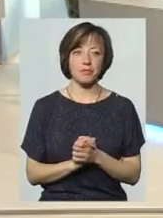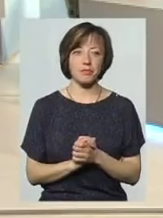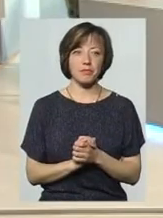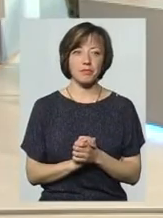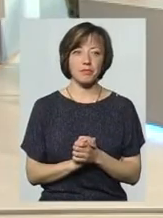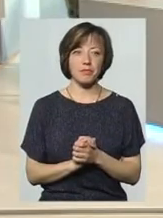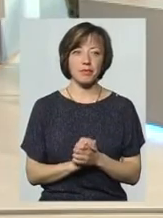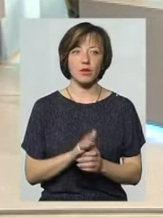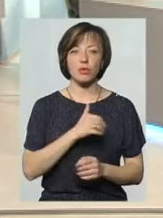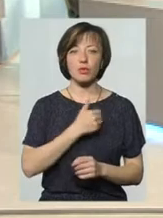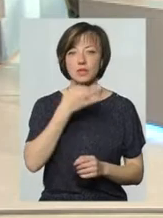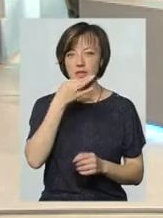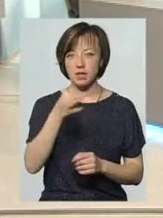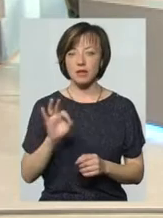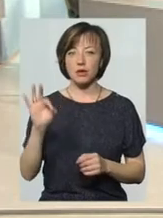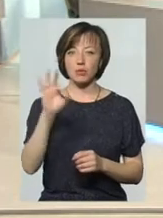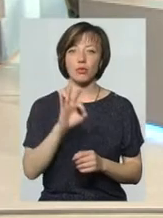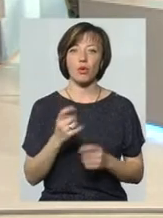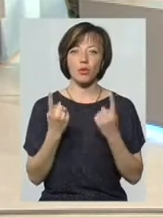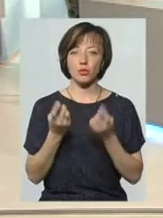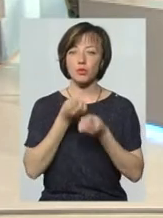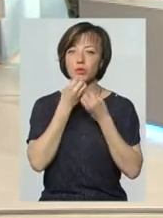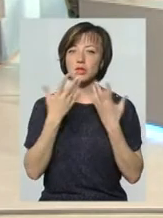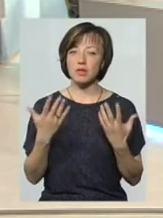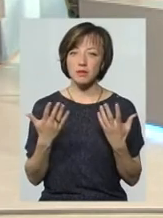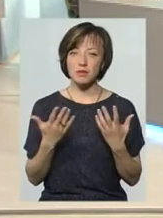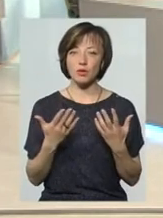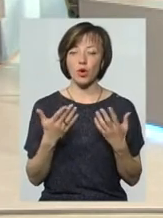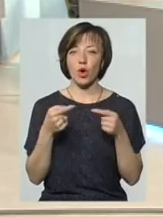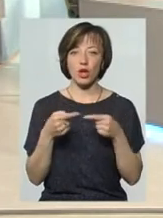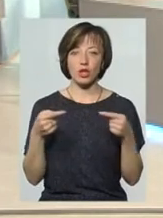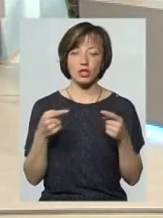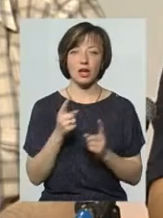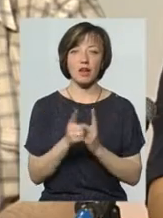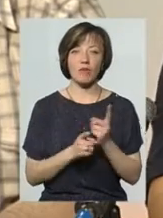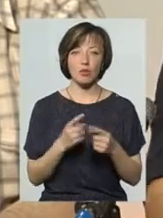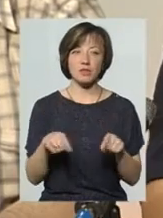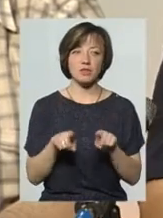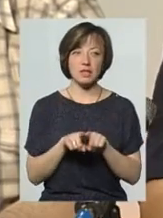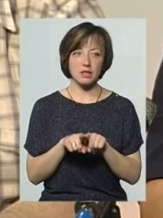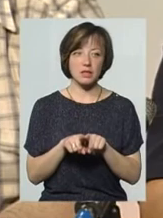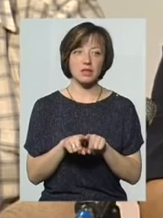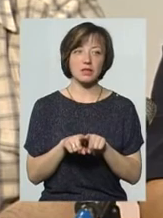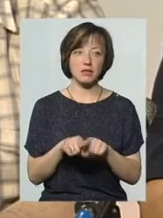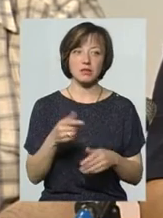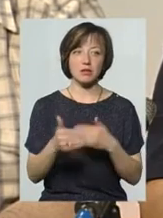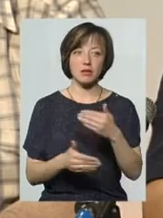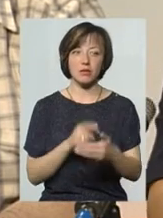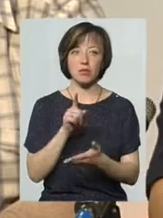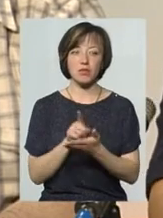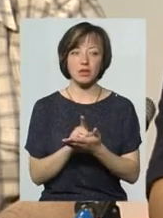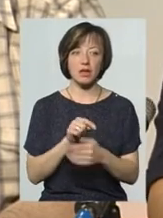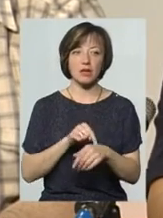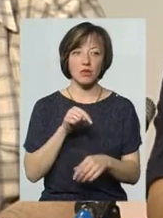Ну, по-перше, я хочу сказати все-таки про одну позитивну річ, тому що реформа все-таки це живий якийсь організм, і він повинен